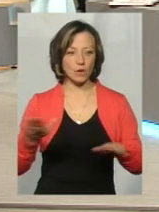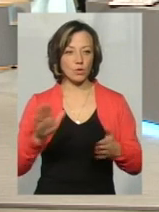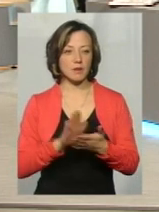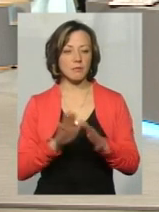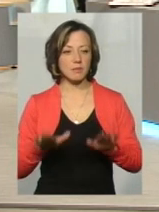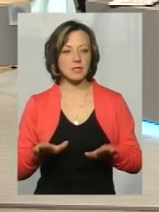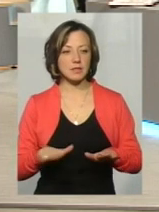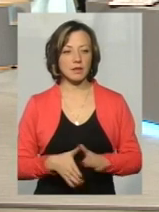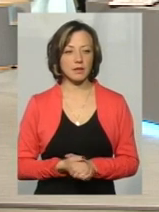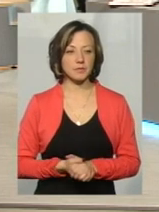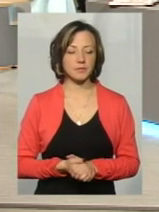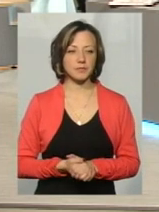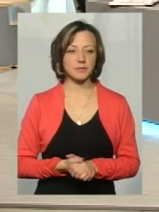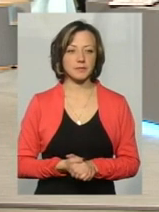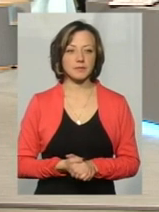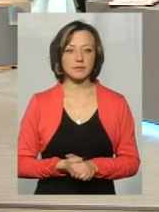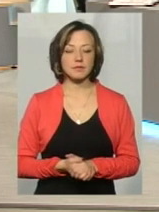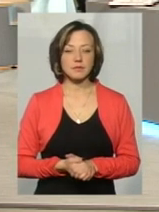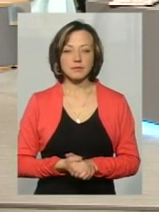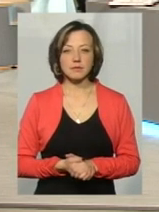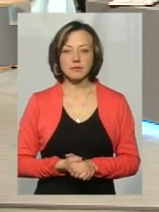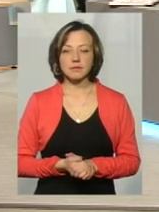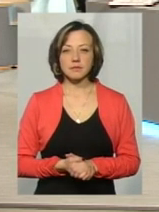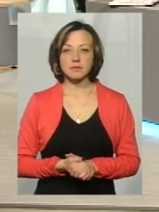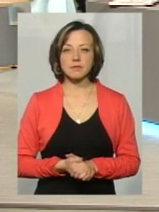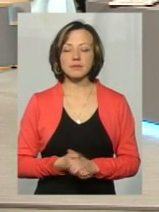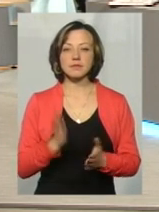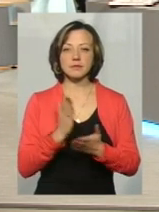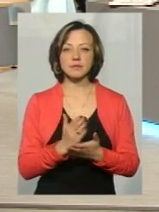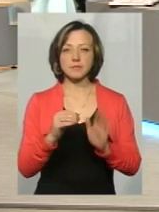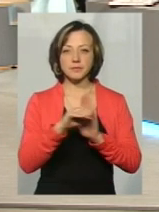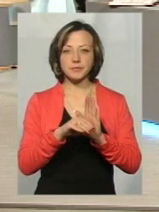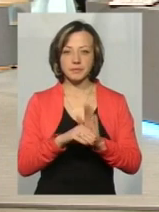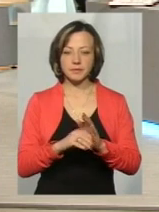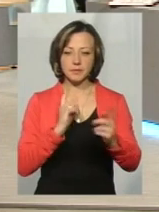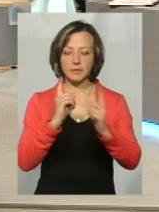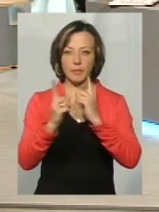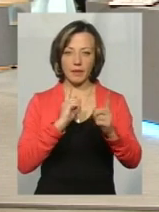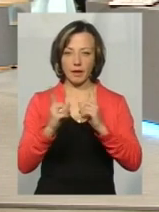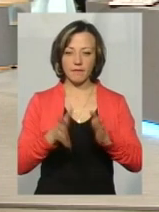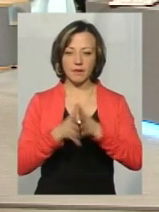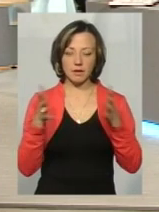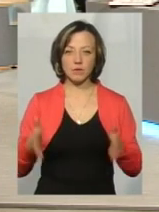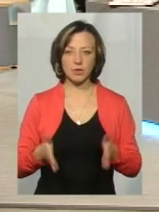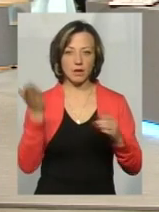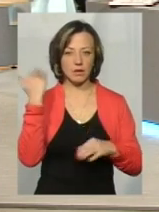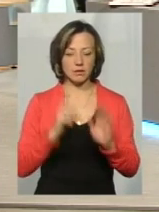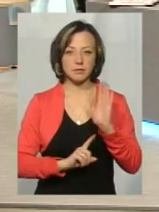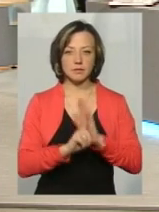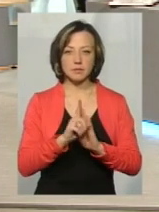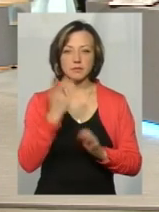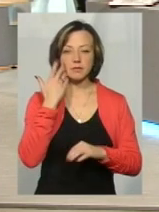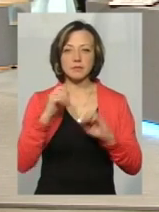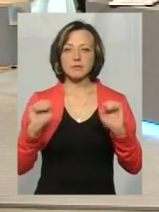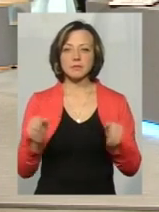Я зрозумів. Добре, дякую. Це, я так розумію, це як система ГРПУН, є на трасах. Я не знаю, чи в нас зараз працює, але свого часу її запускали, коли і